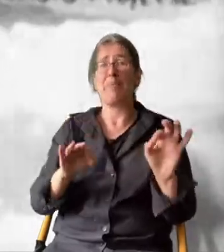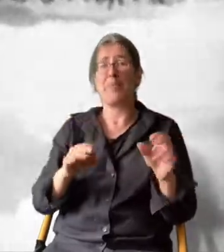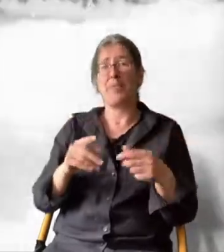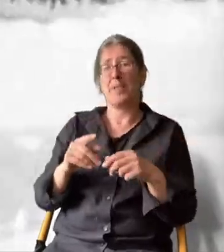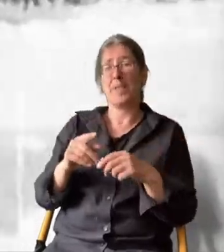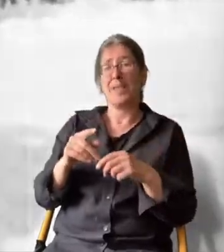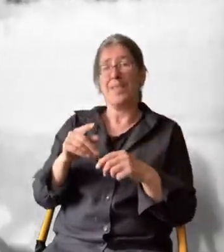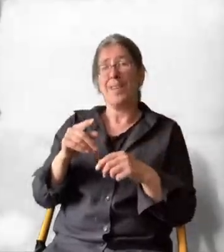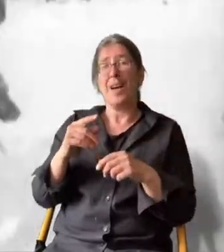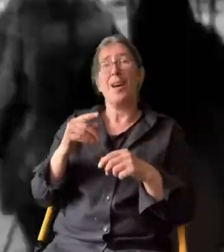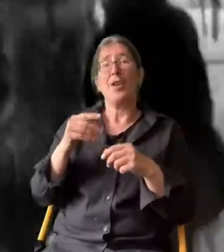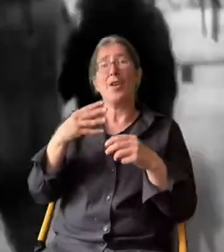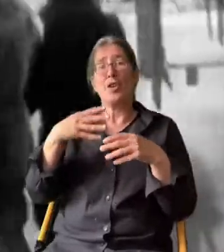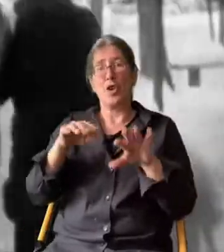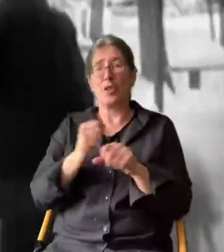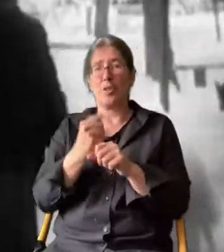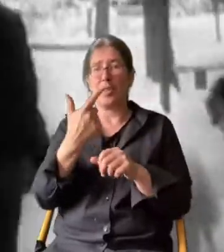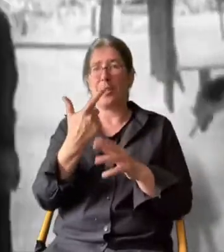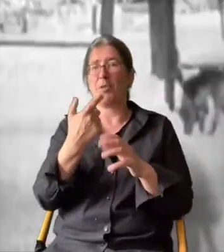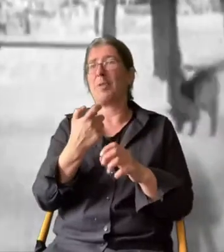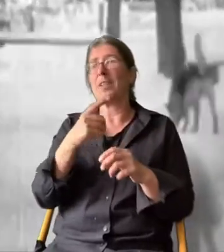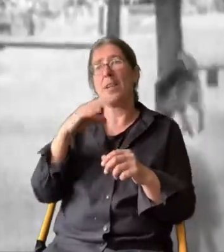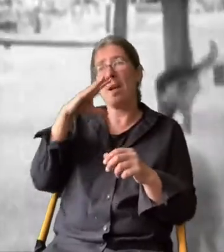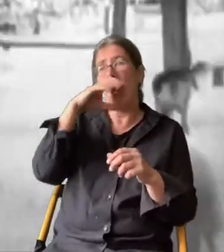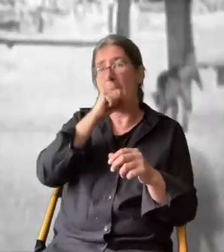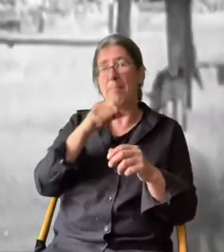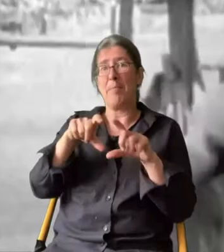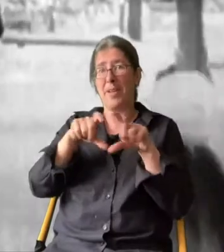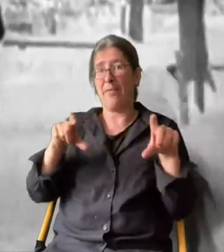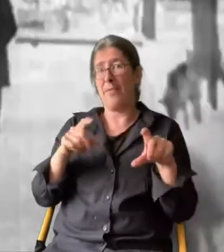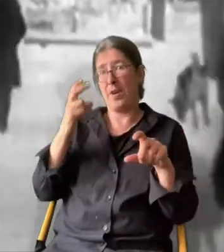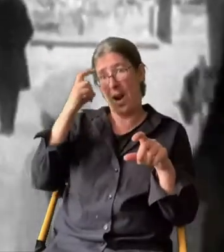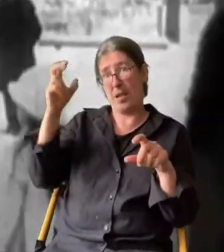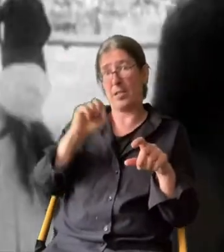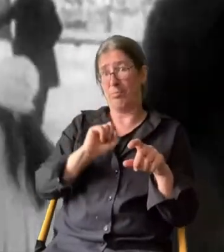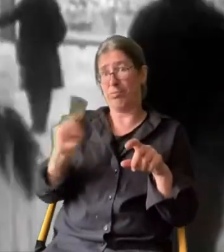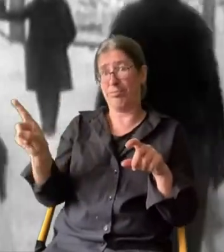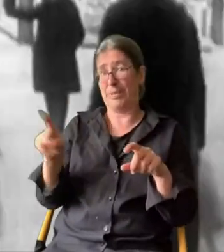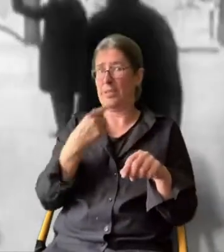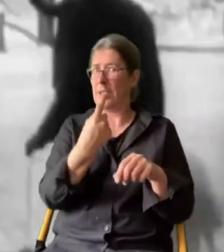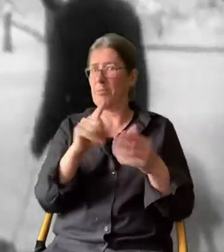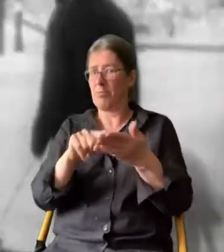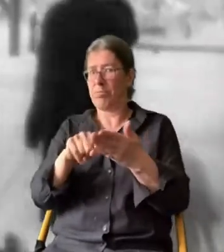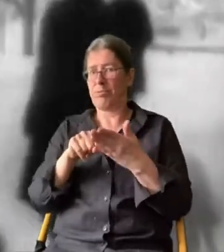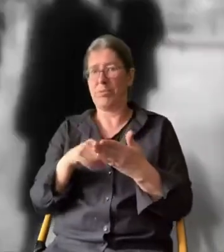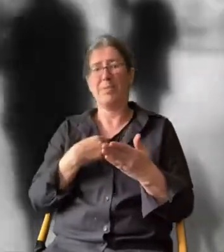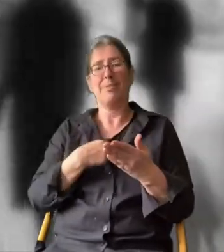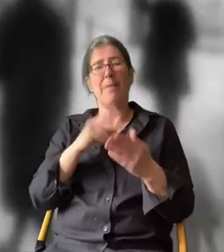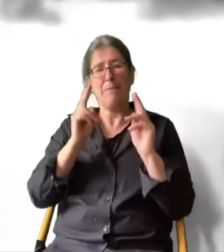Brief an den Kaiser im Exil aus dem Jahr 1927 zeigt, wie er wirklich denkt.